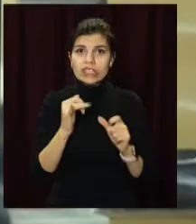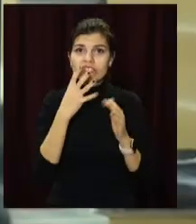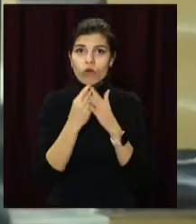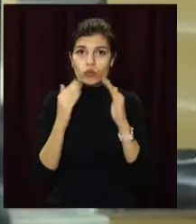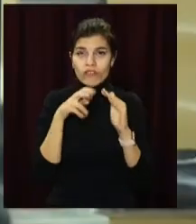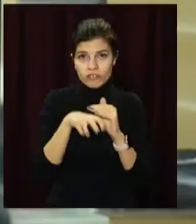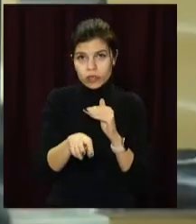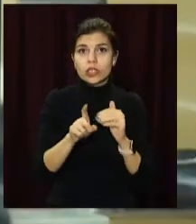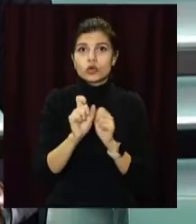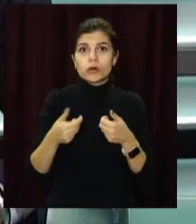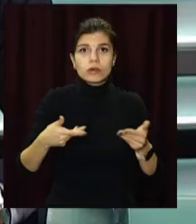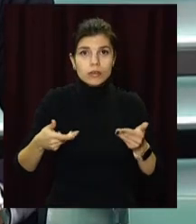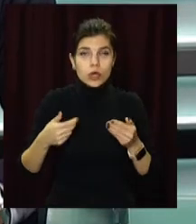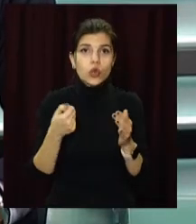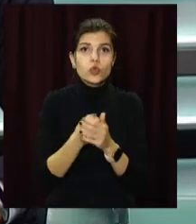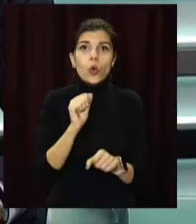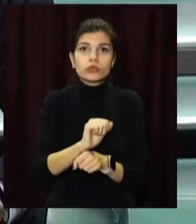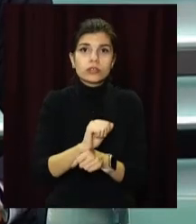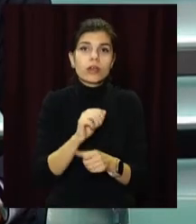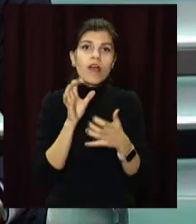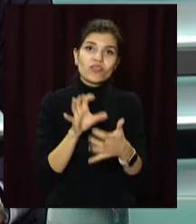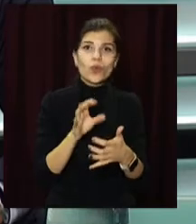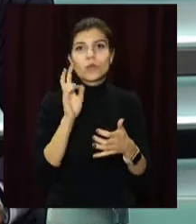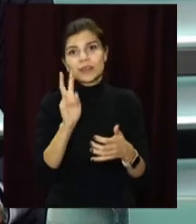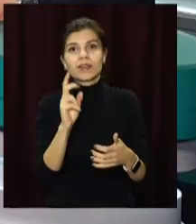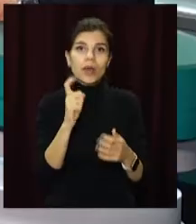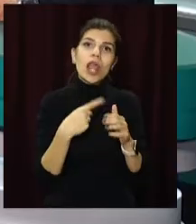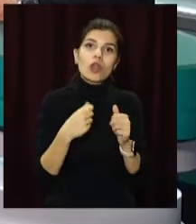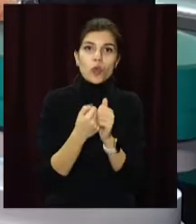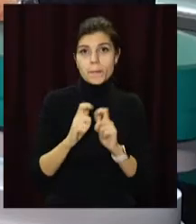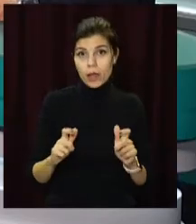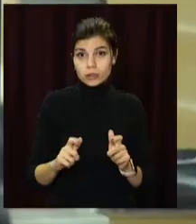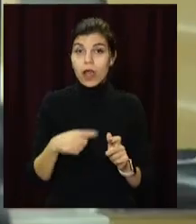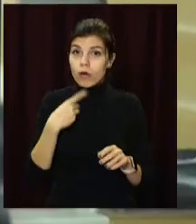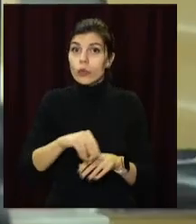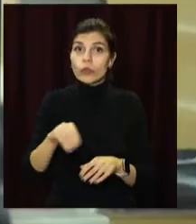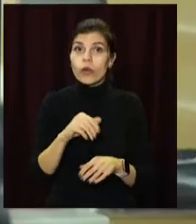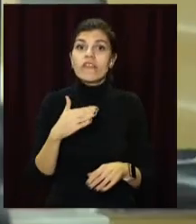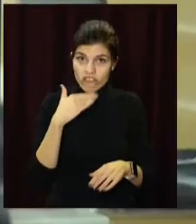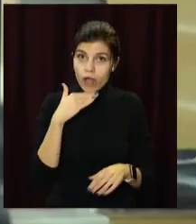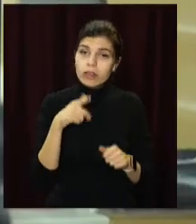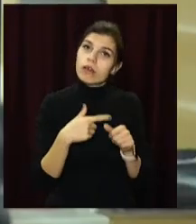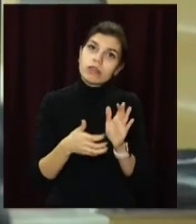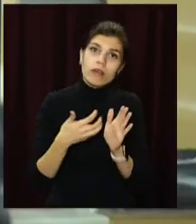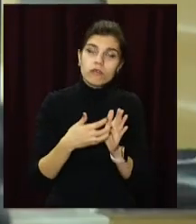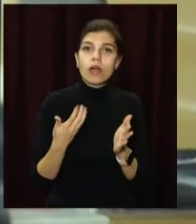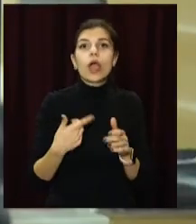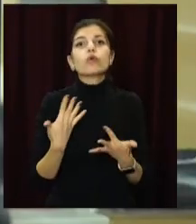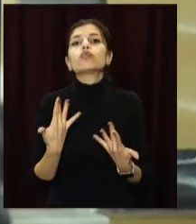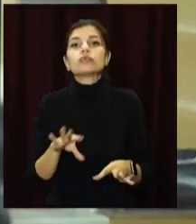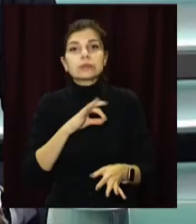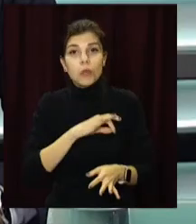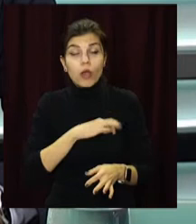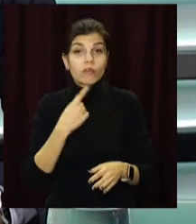будинку і дійти до зупинки громадського транспорту або до магазину. Чи вистачає посибкового матеріалу та скільки вже використали?